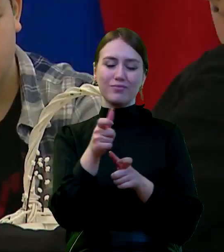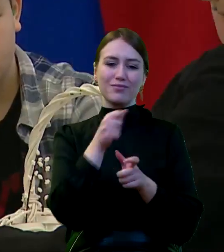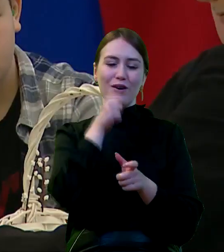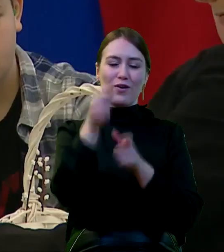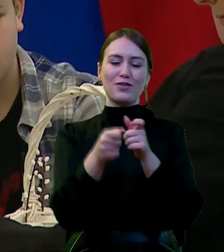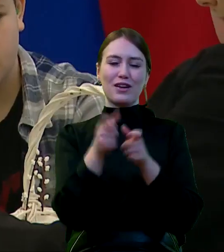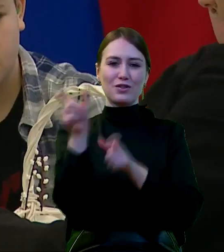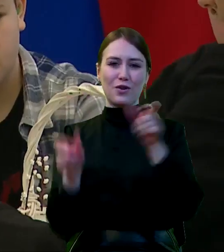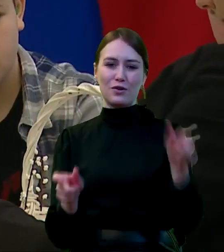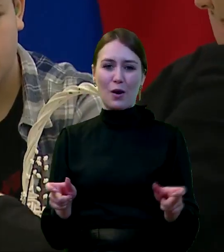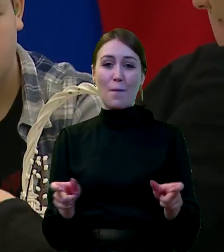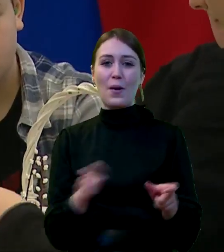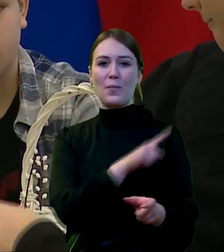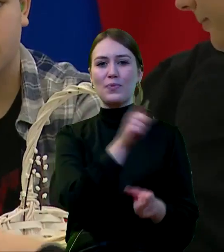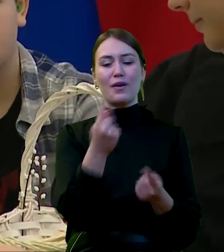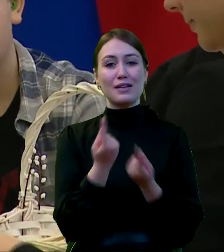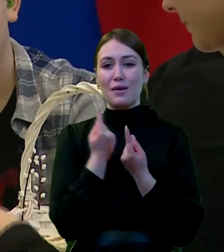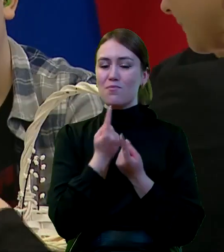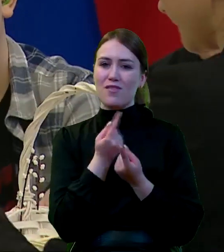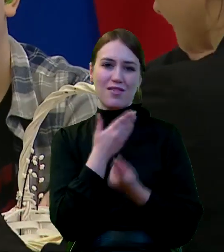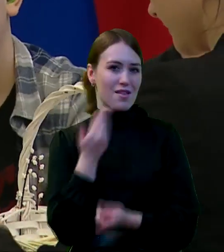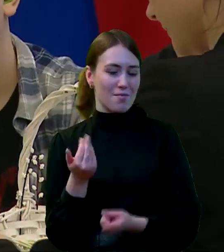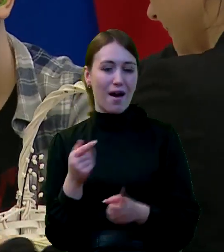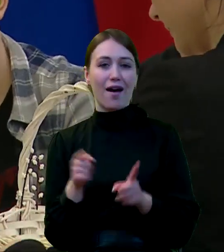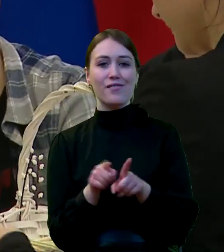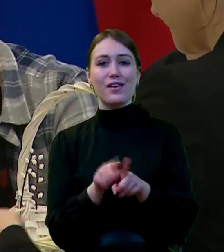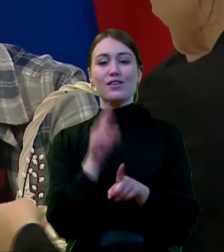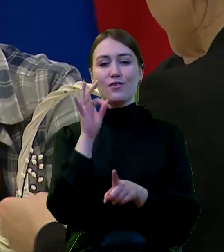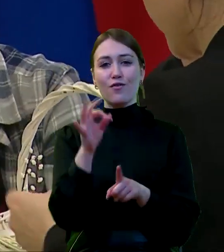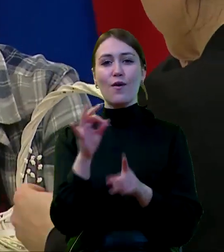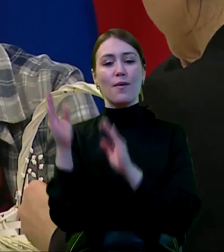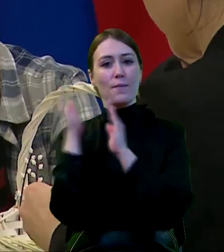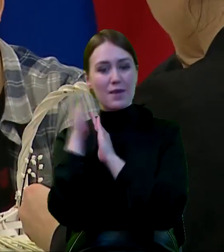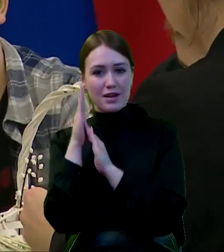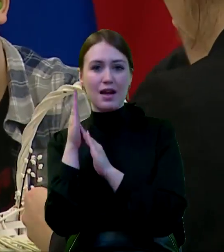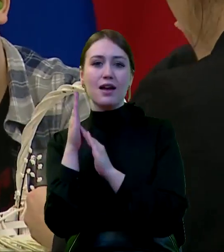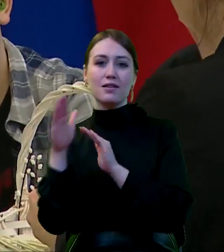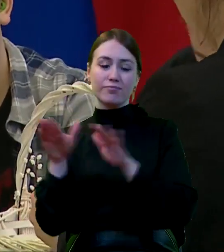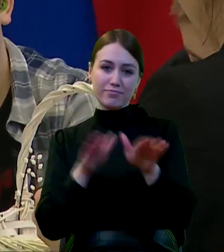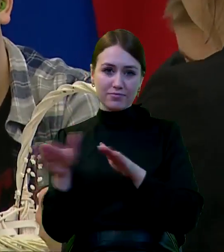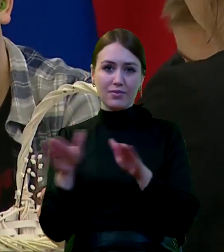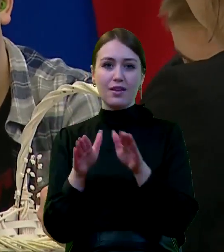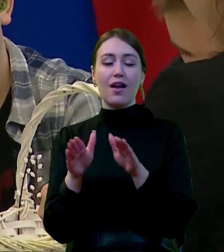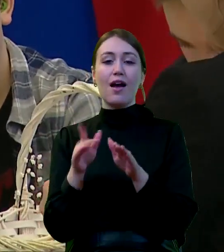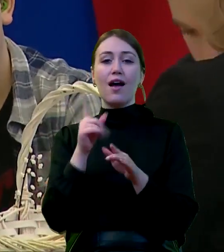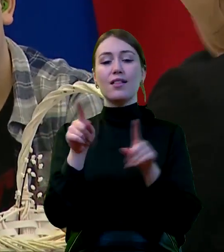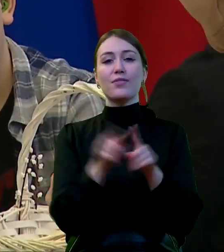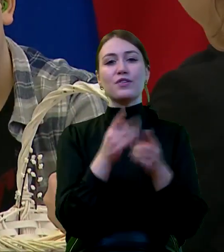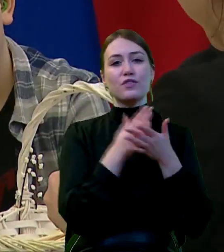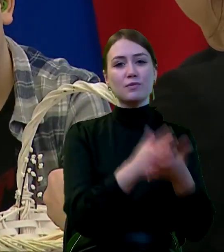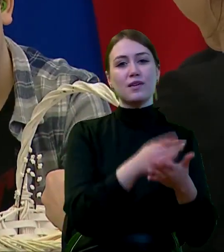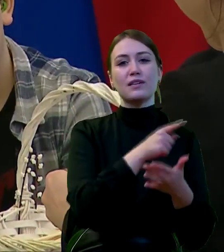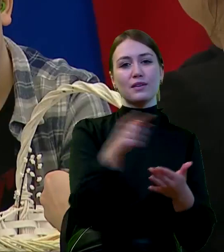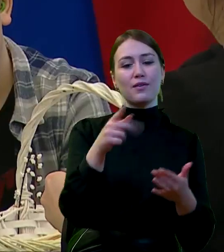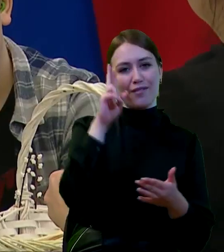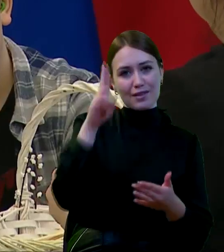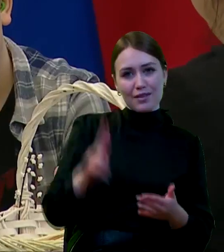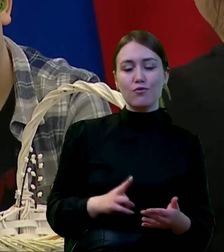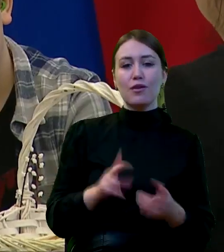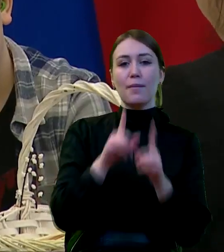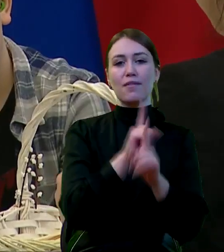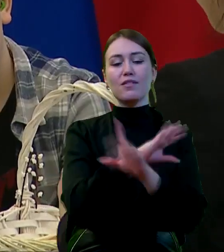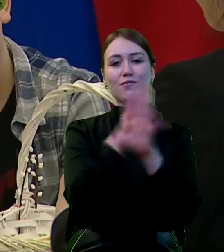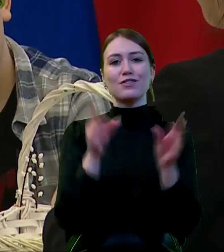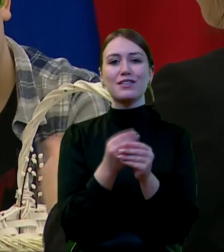starszymi, osobami, które są niesamodzielne i w ich miejscu zamieszkania, ale też wspieramy tę instytucjonalną opiekę. Czyli